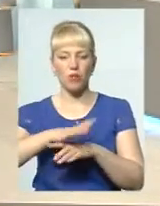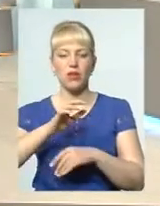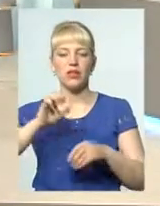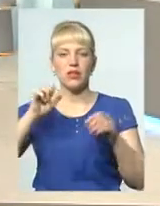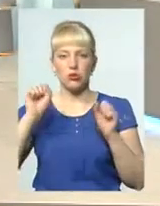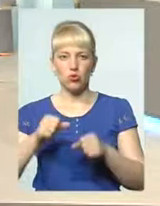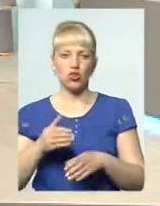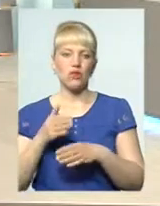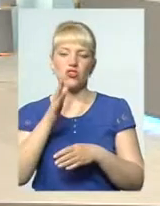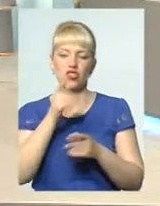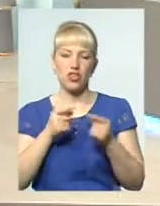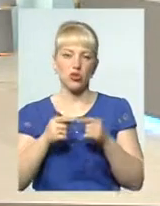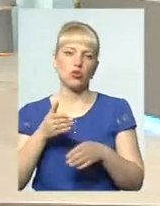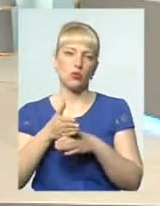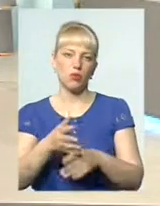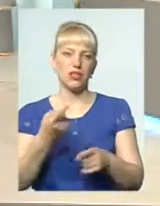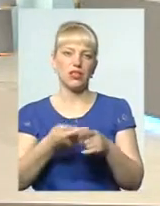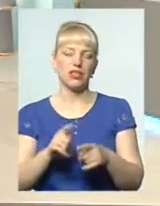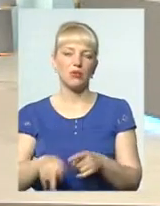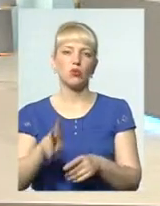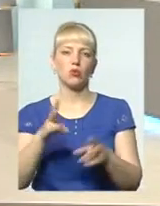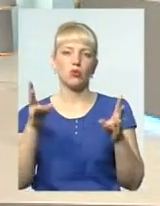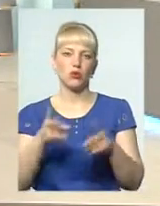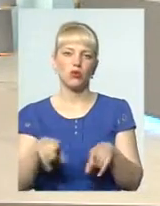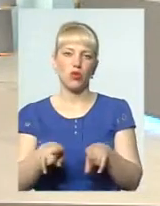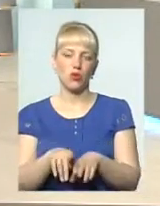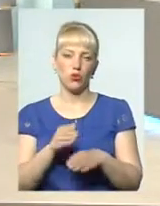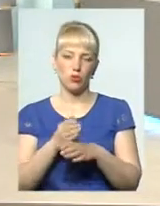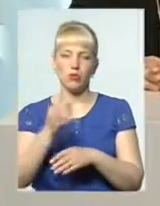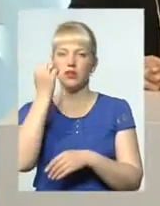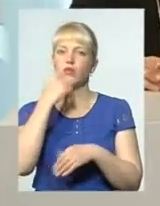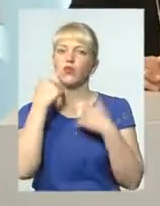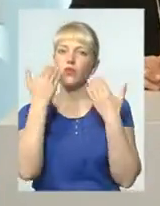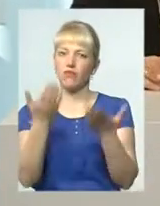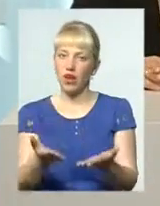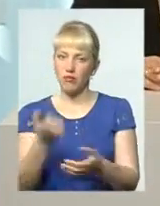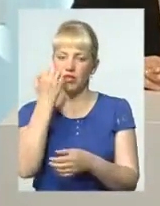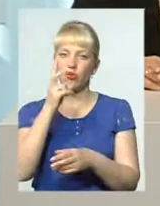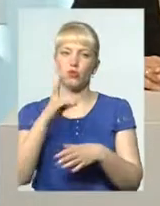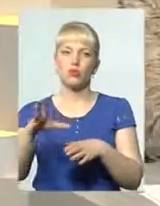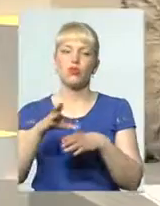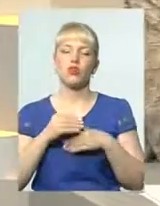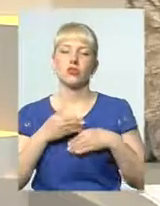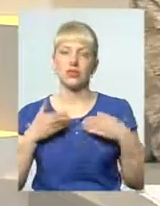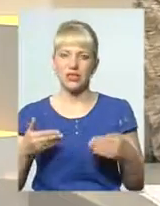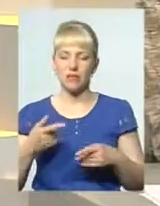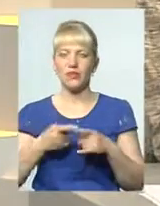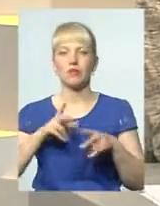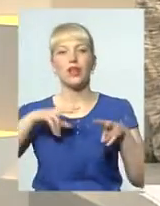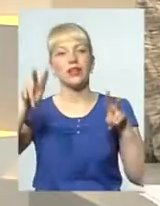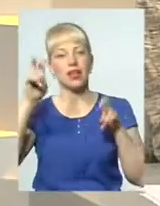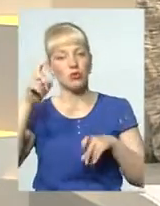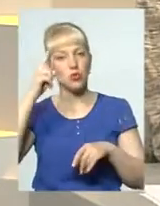підставити плече тим, хто потребує такої допомоги. Дякую вам, дякую всім, хто були з нами. Це була тема.